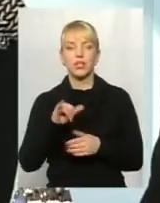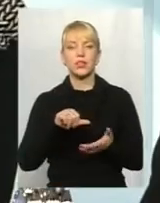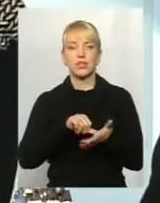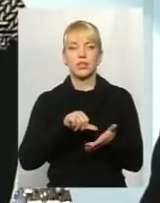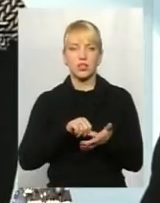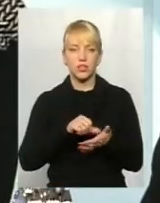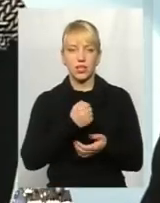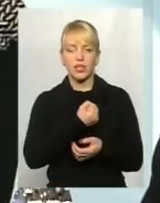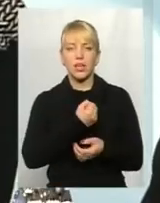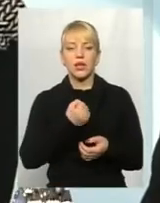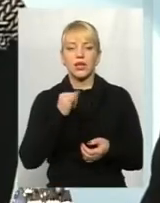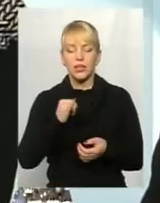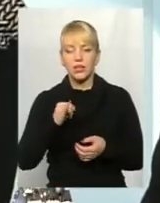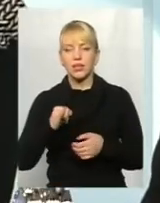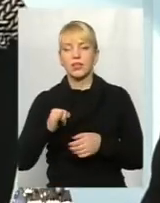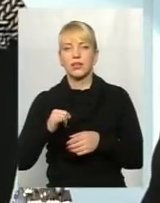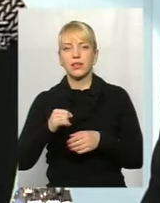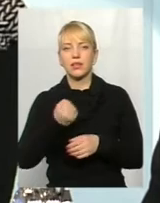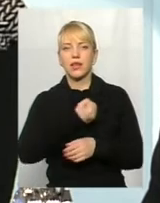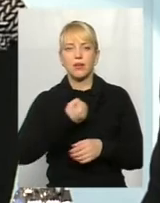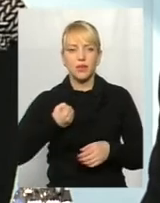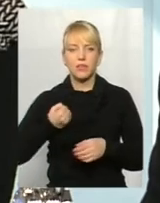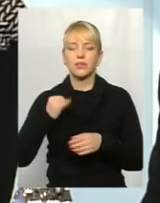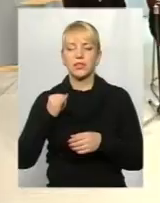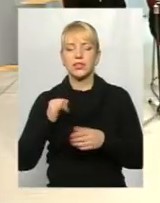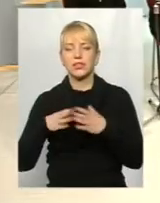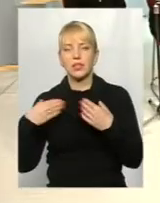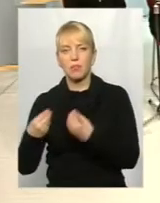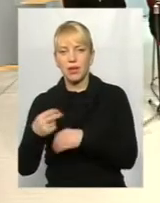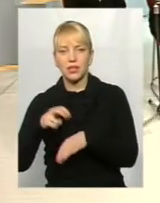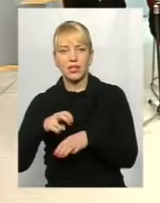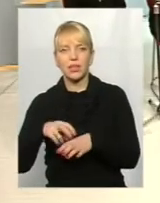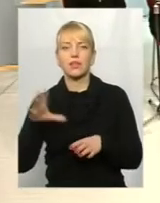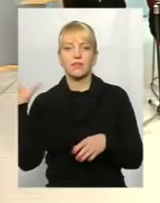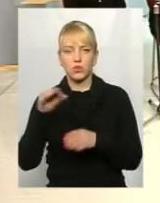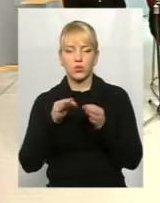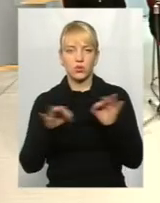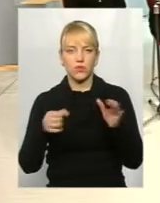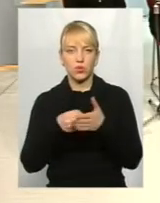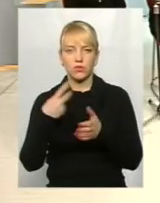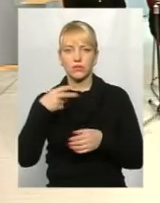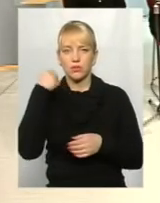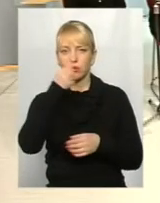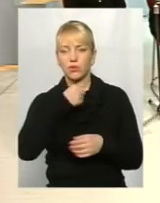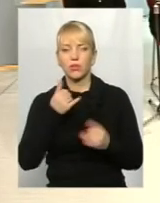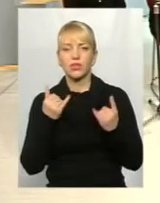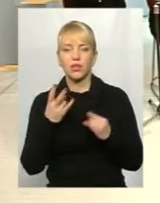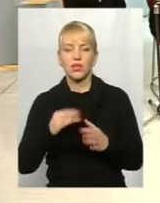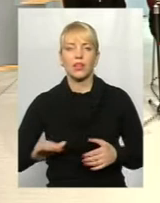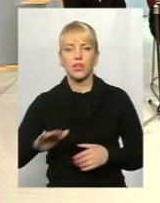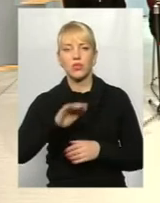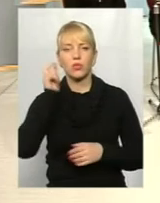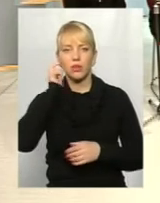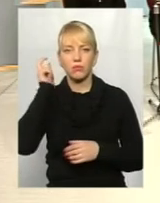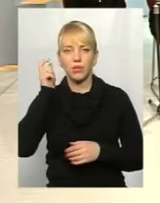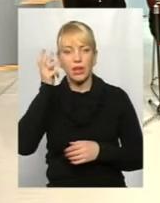терапевт, і дільничий педіатр, і сімейний лікар в тому числі. Власне, нині на території Хмельниччини